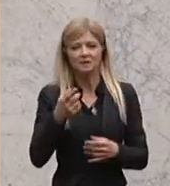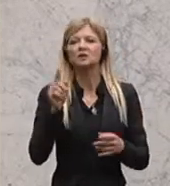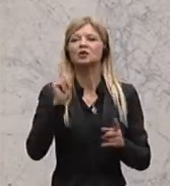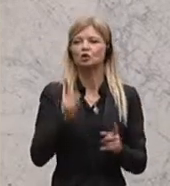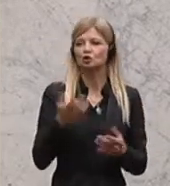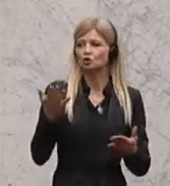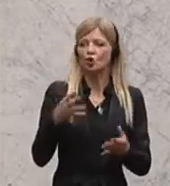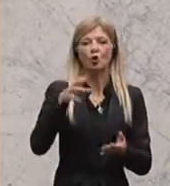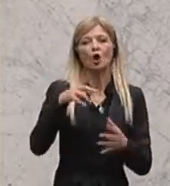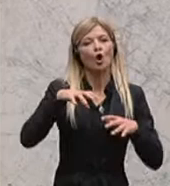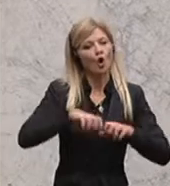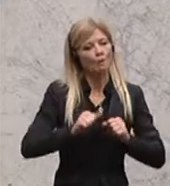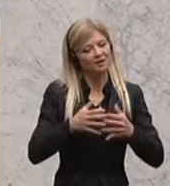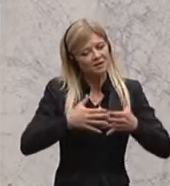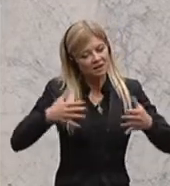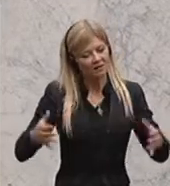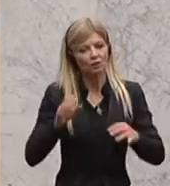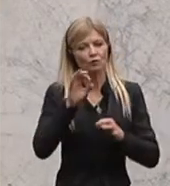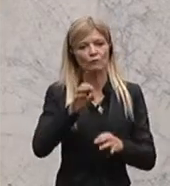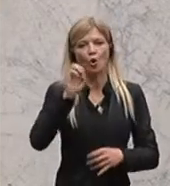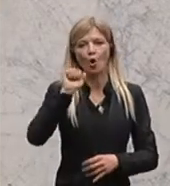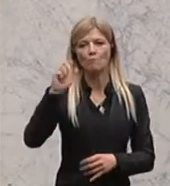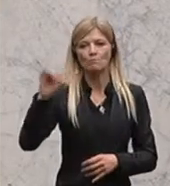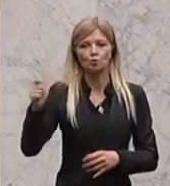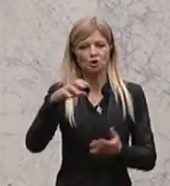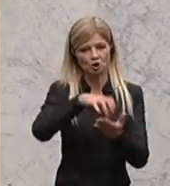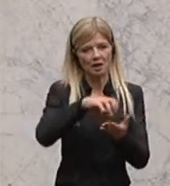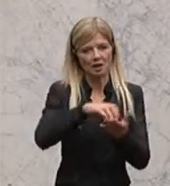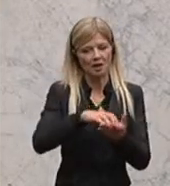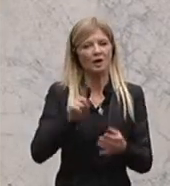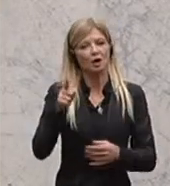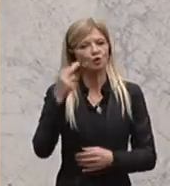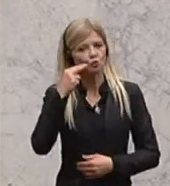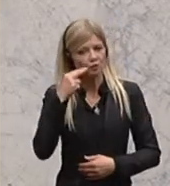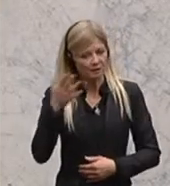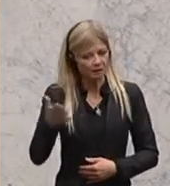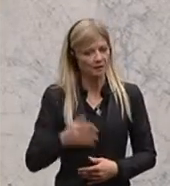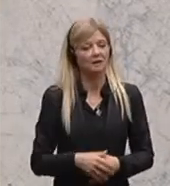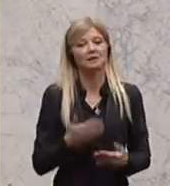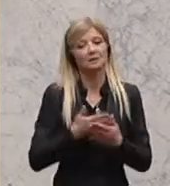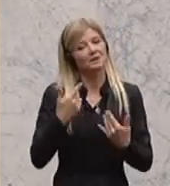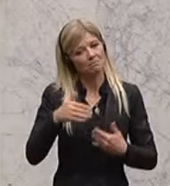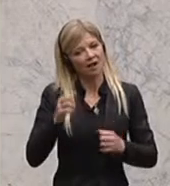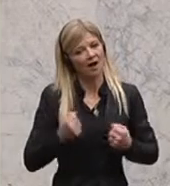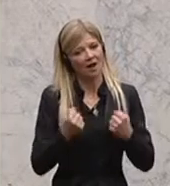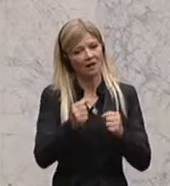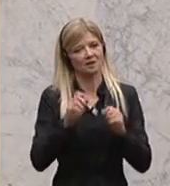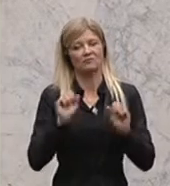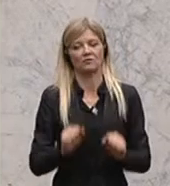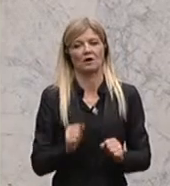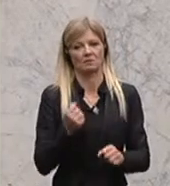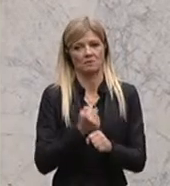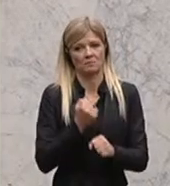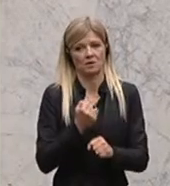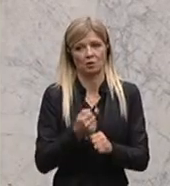Studierende. Also im Wesentlichen, dass man dort aktiver und kooperierender agieren kann, was den Kontakt mit